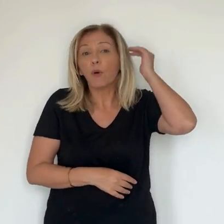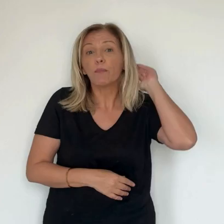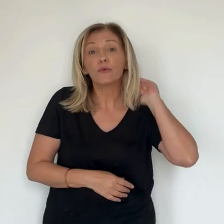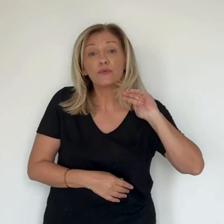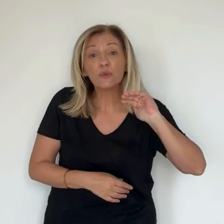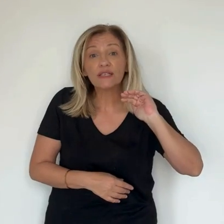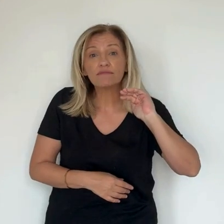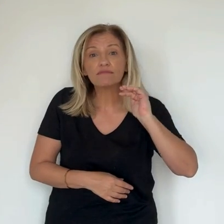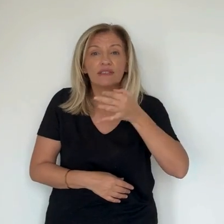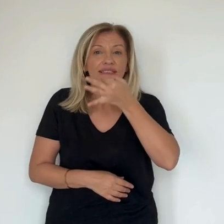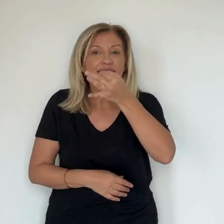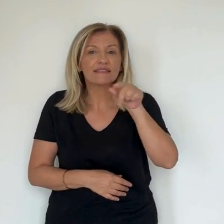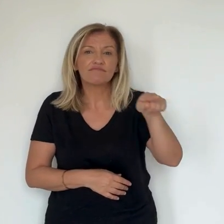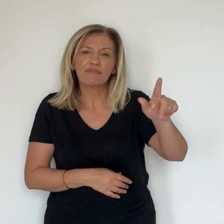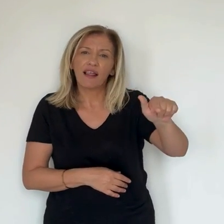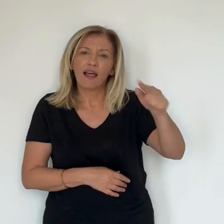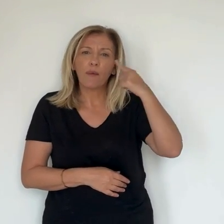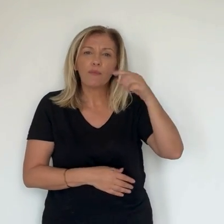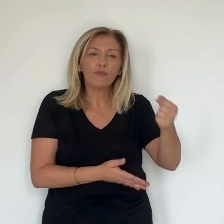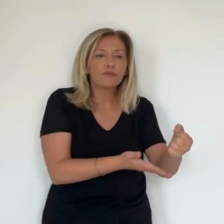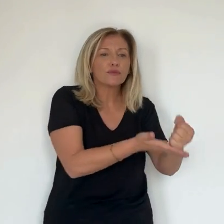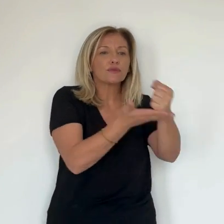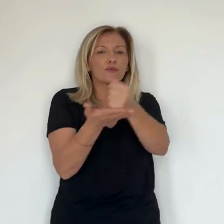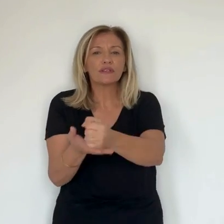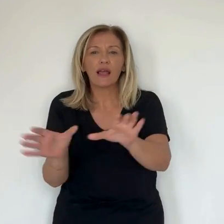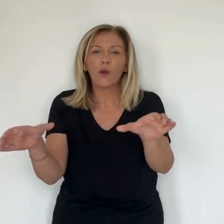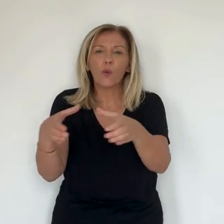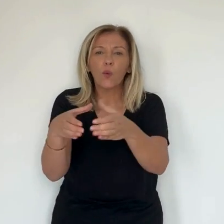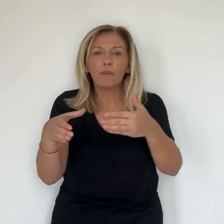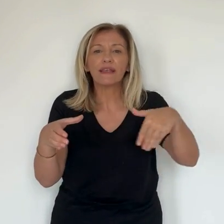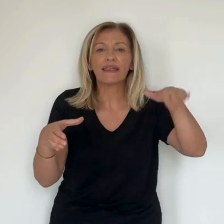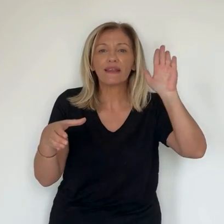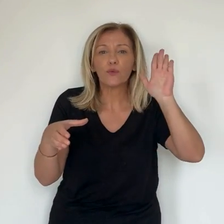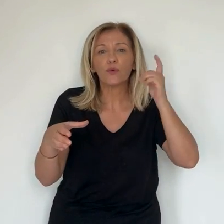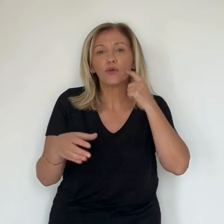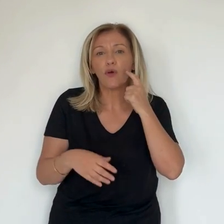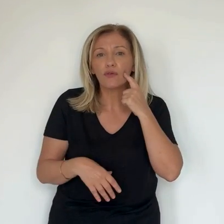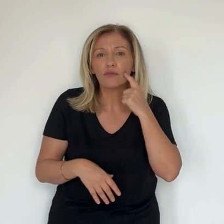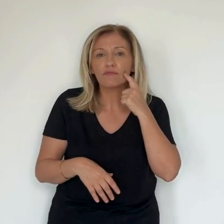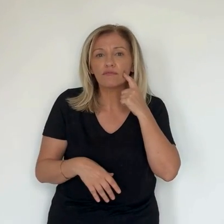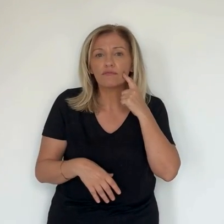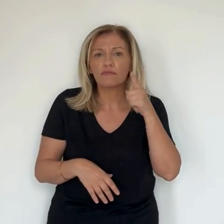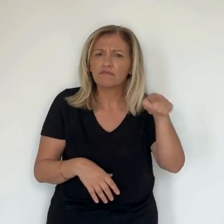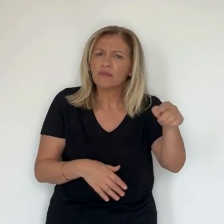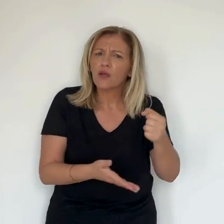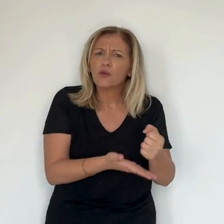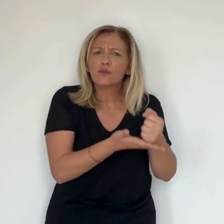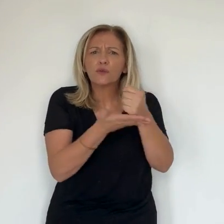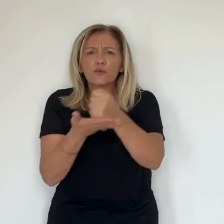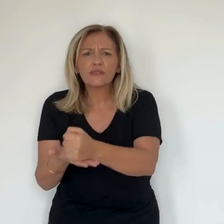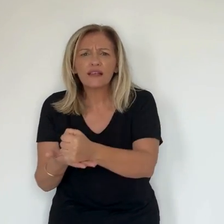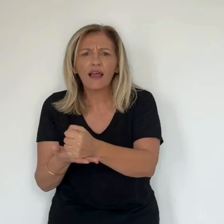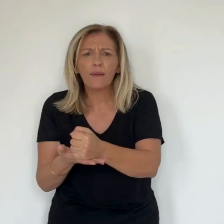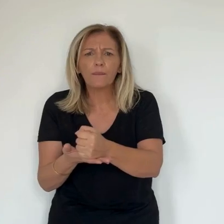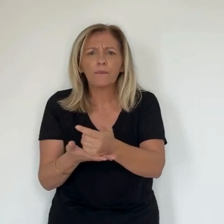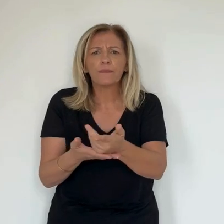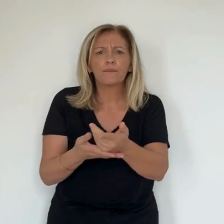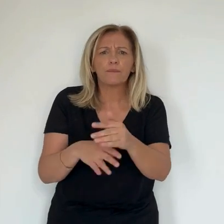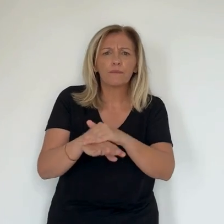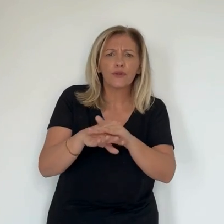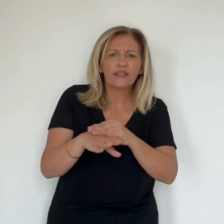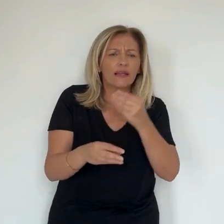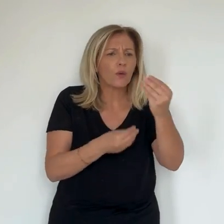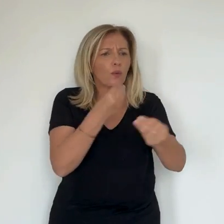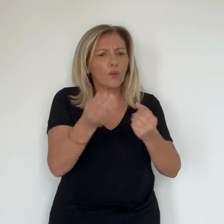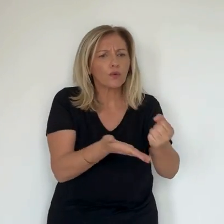enfin, Marie-Antoinette Maupertu a dit hier que vous étiez là aussi pour les soutenir. Est-ce que c'est un soutien politique ? Est-ce que c'est un soutien technique ? – Il